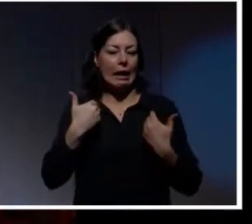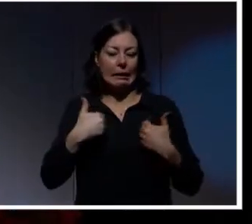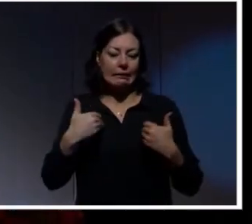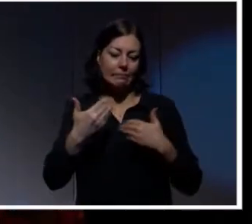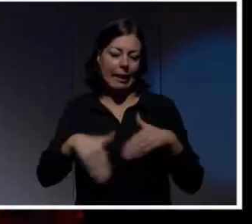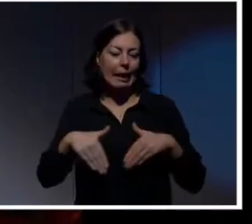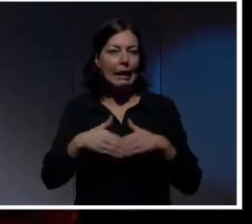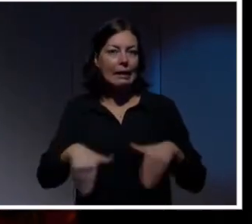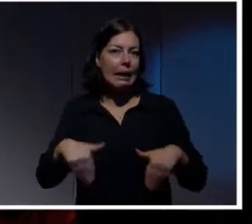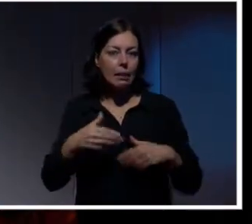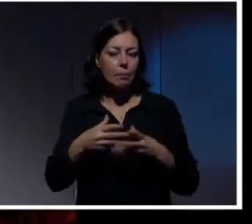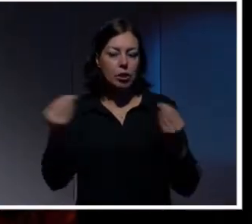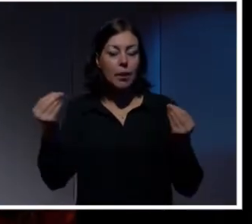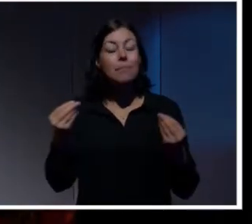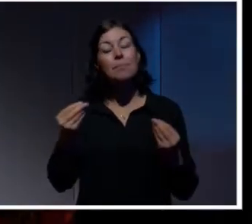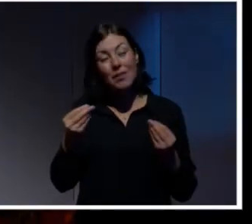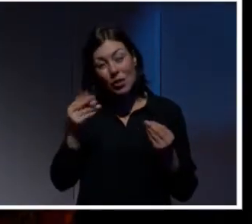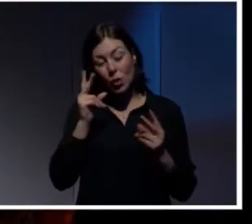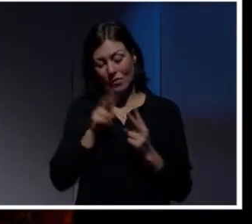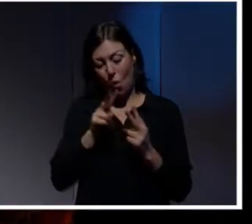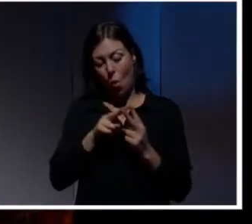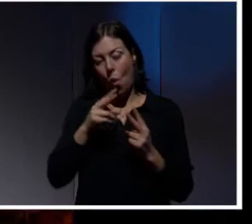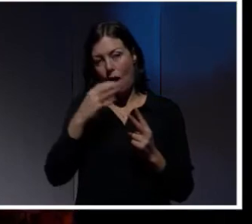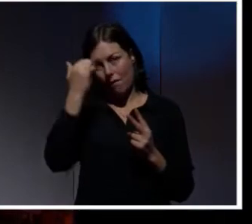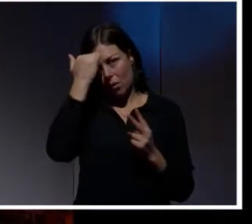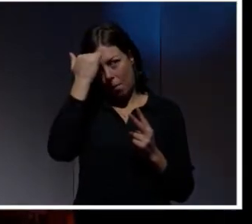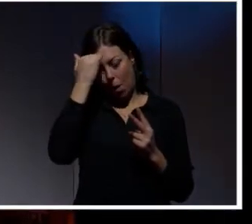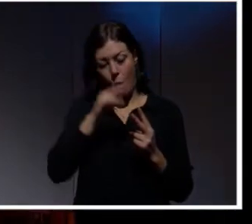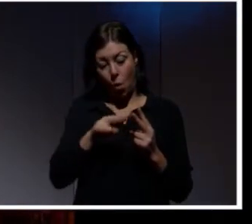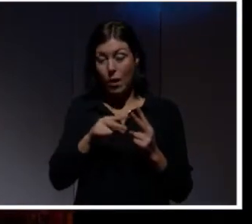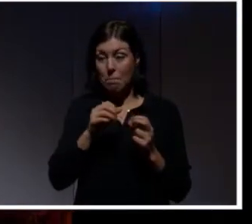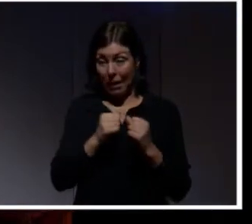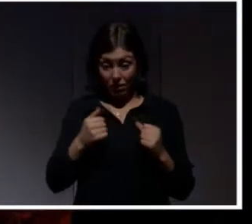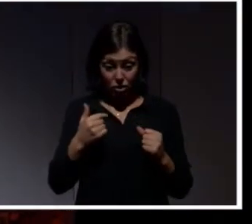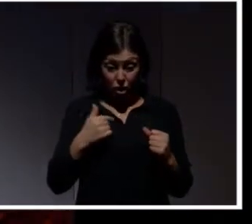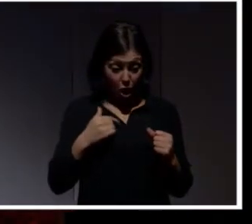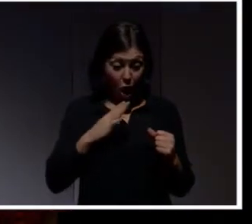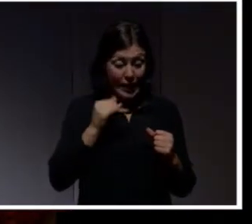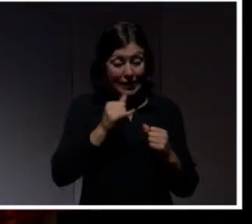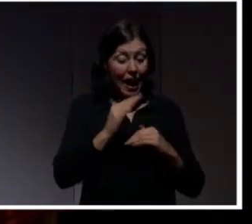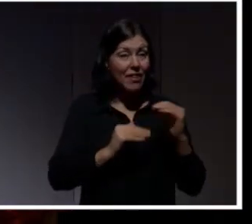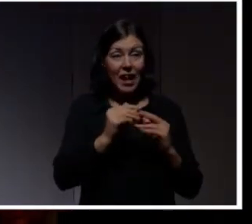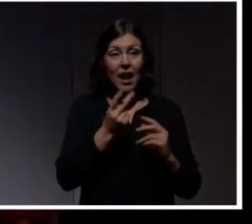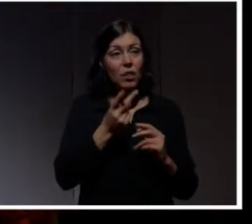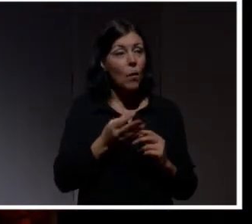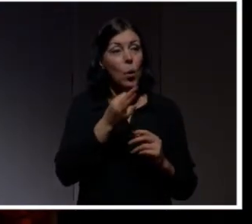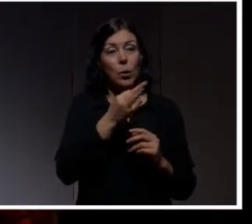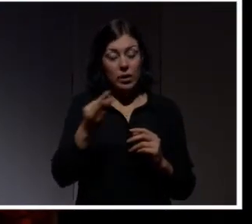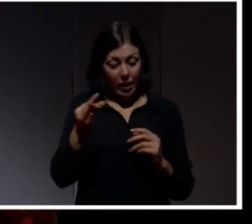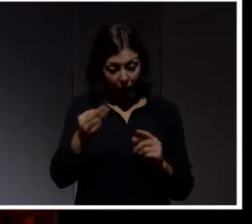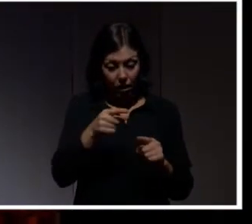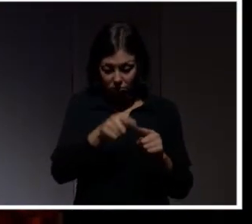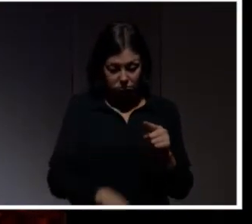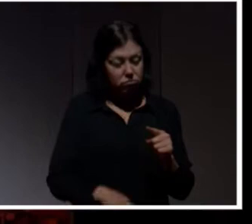Så det kan man undvika. Så de två kan man försöka komma ihåg. Men det är ändå färre än de 200 som jag har i min lösenordshanterare. Det är sant.